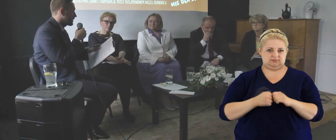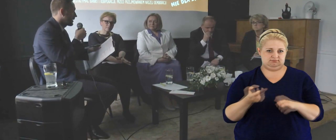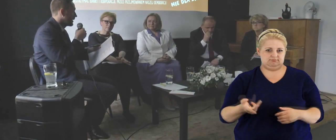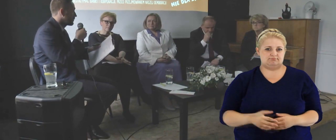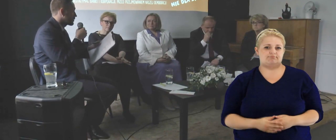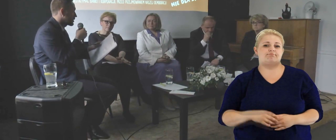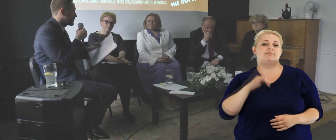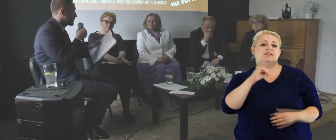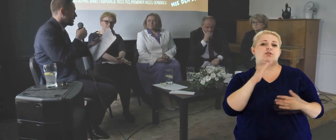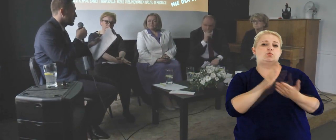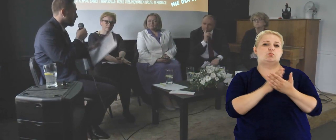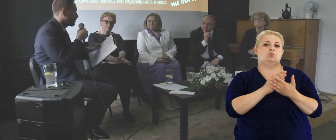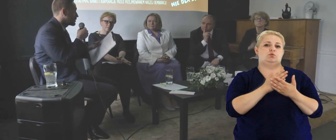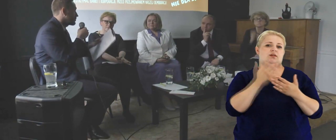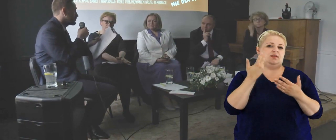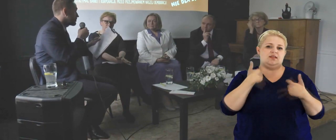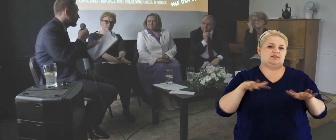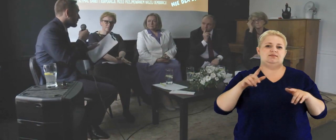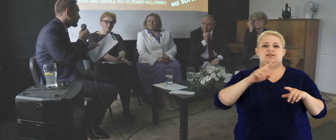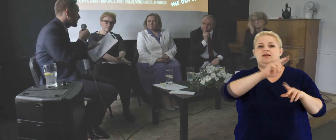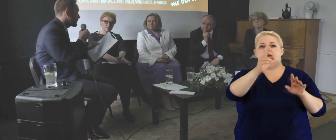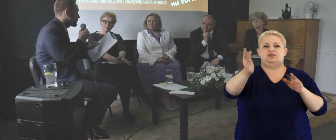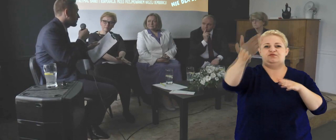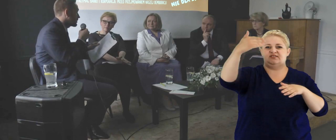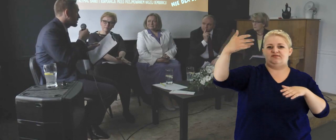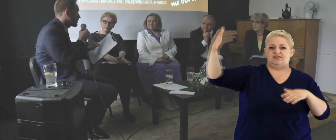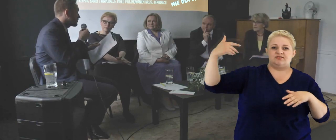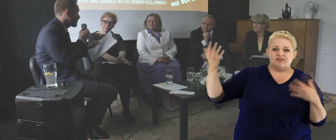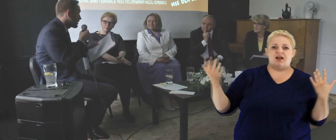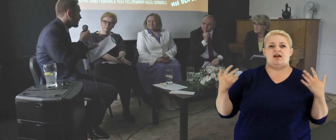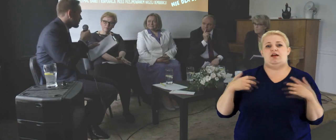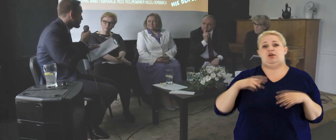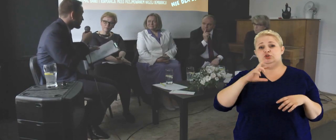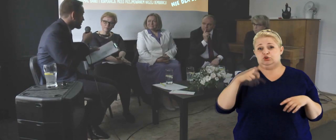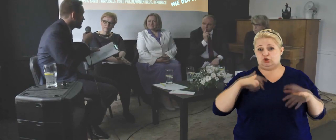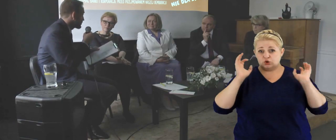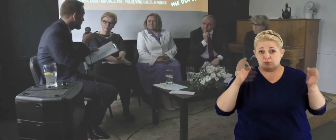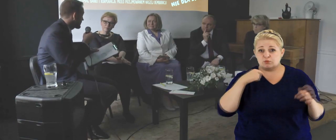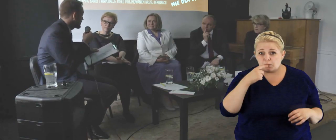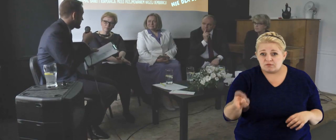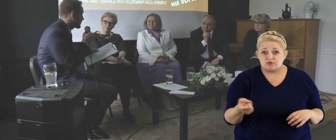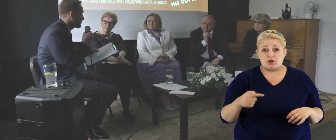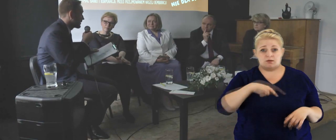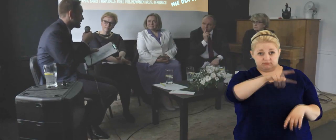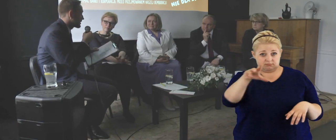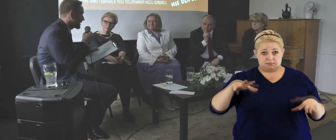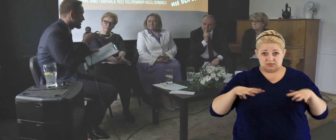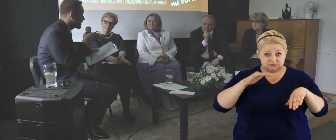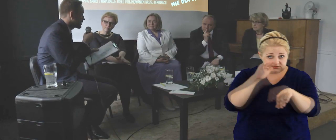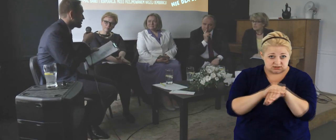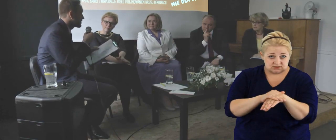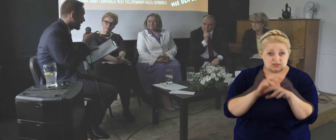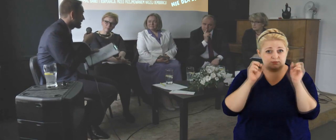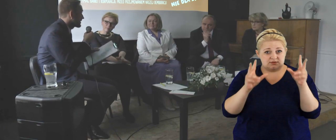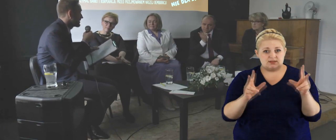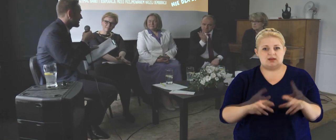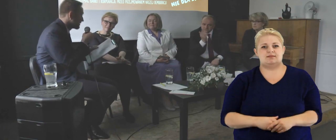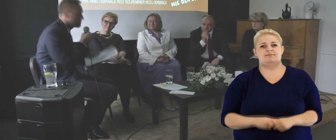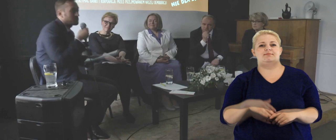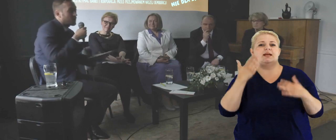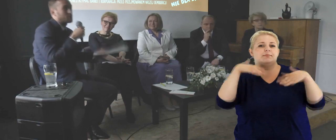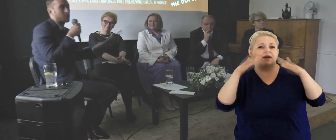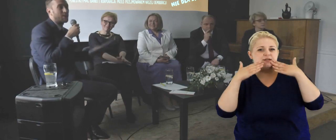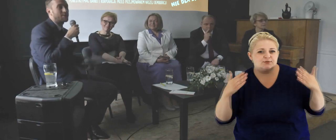temat, w jakiej te procesy są. I żeby już nie wywołać Państwa do tablicy, to czy ja dobrze powiedziałem, czy Państwo się ze mną zgadzacie, tak?